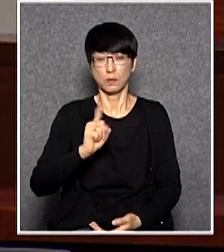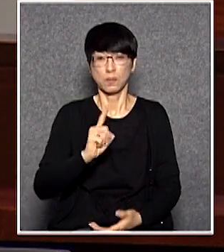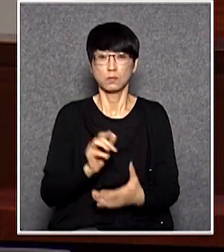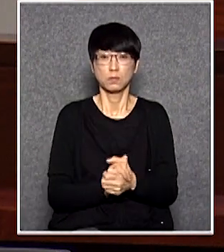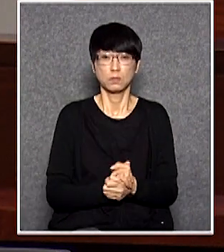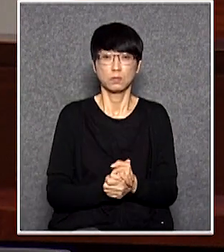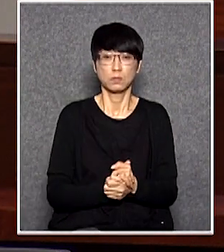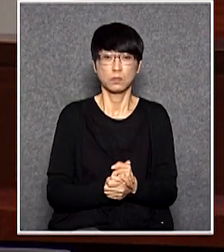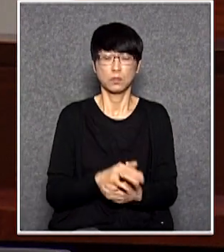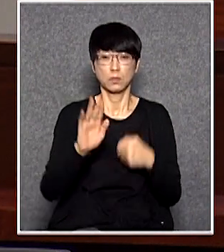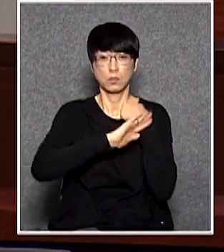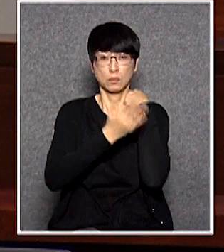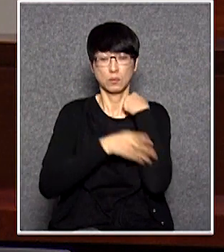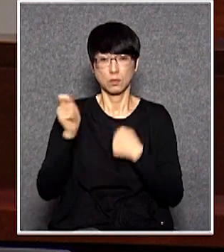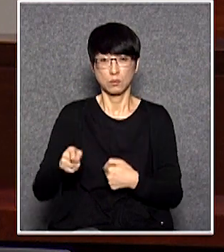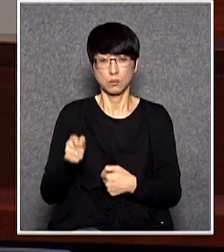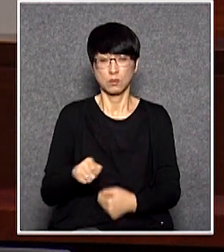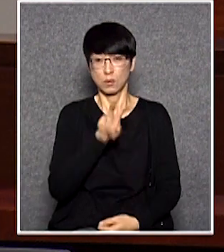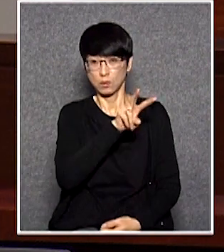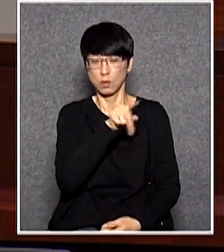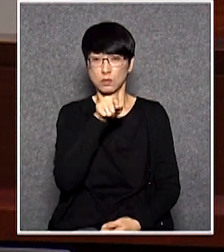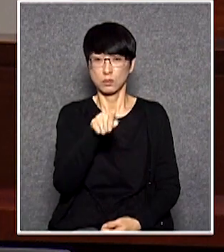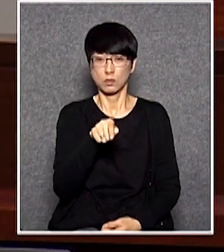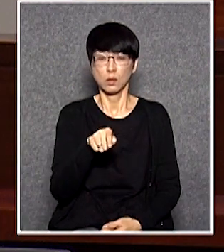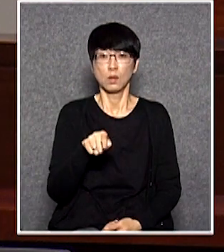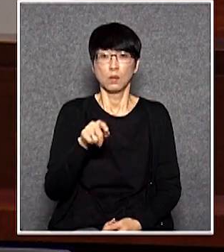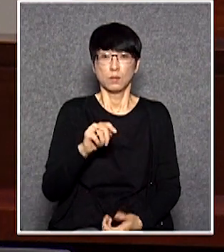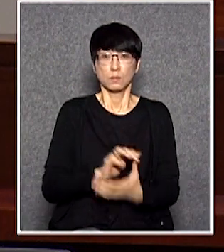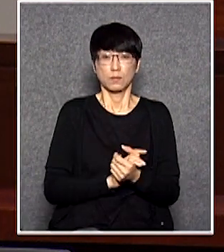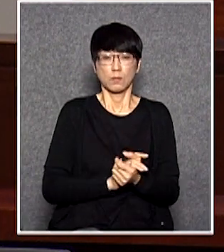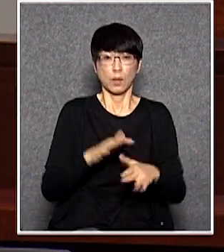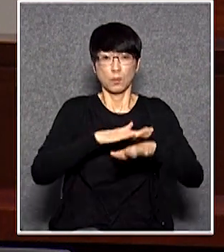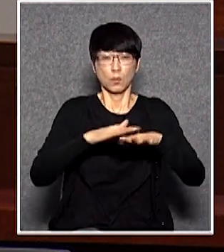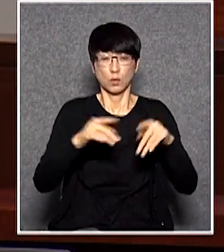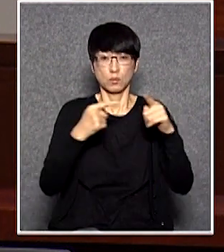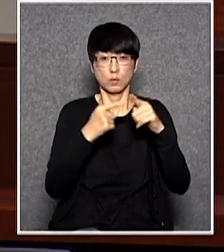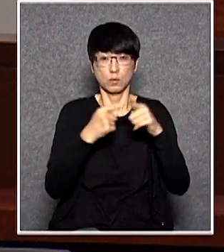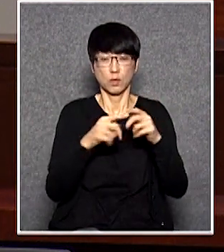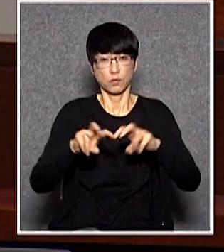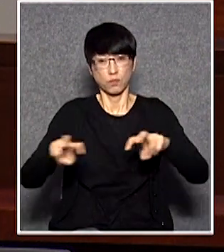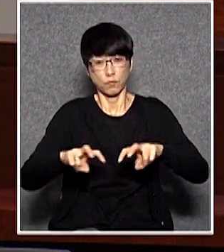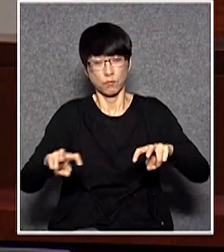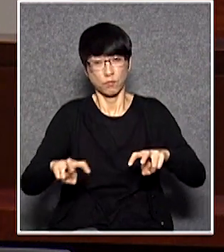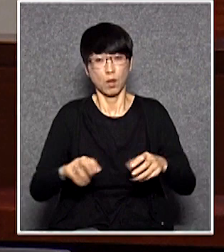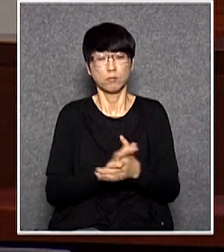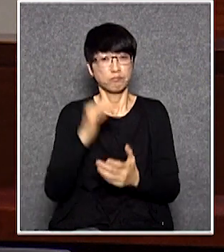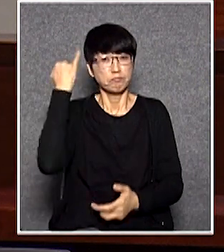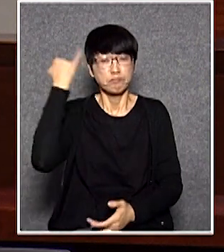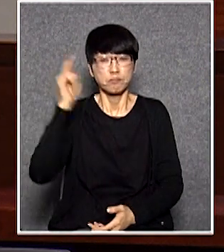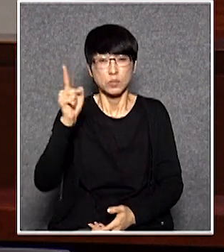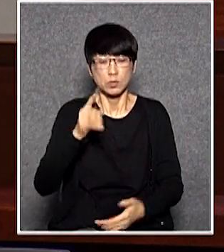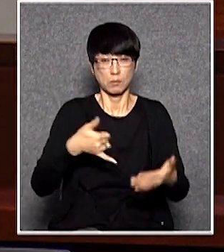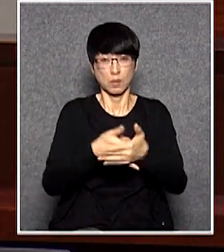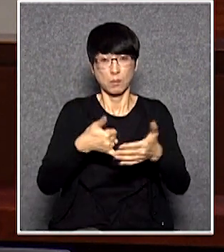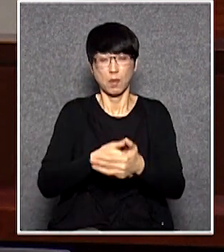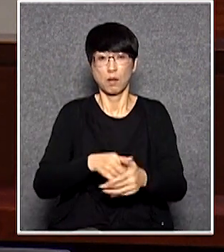裁判官可以參謀案例作出裁決普羅大眾又沒有辦法去翻案了解什麼叫阻礙